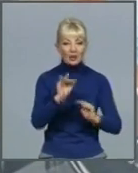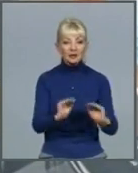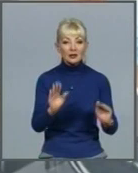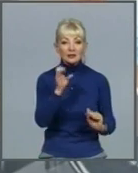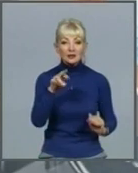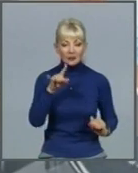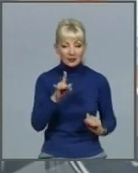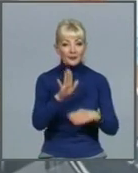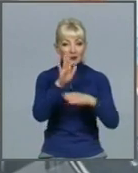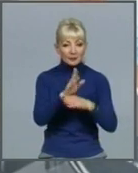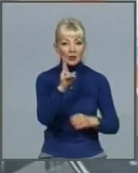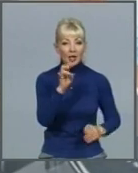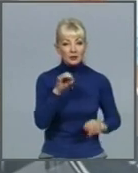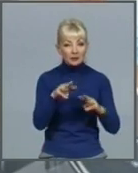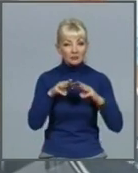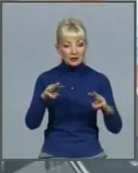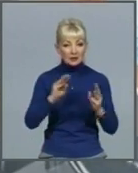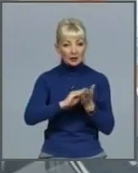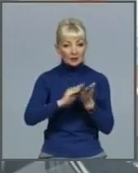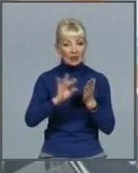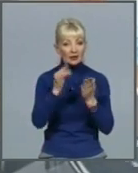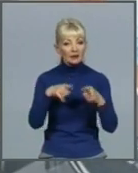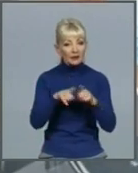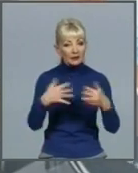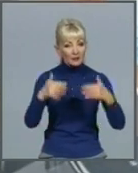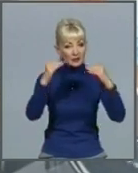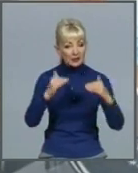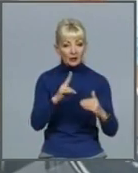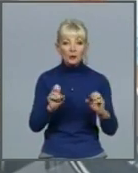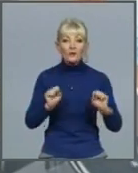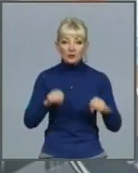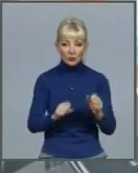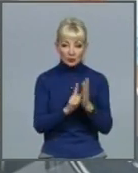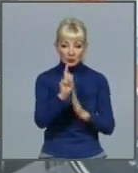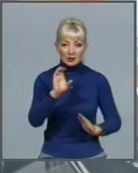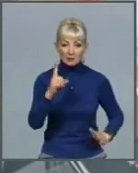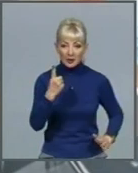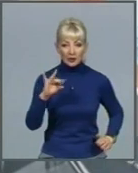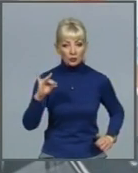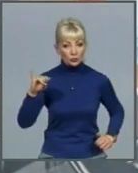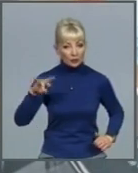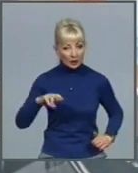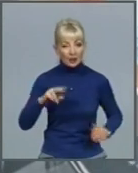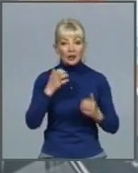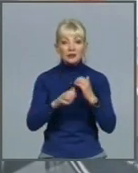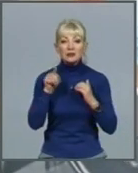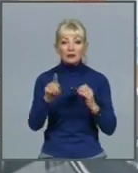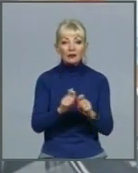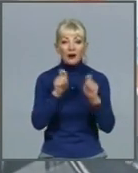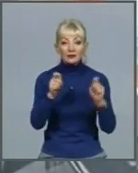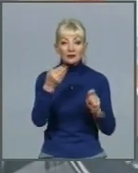Кабміну прописали і наступні послаблення, що, ймовірно, впровадять з 1 червня. Серед них – відкриття фітнес-центрів,